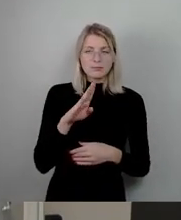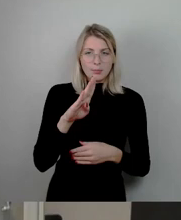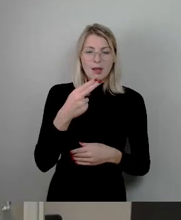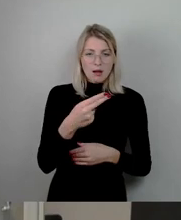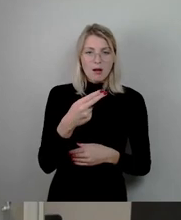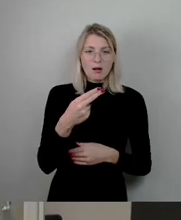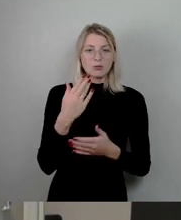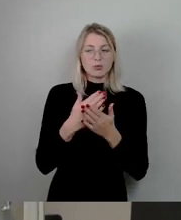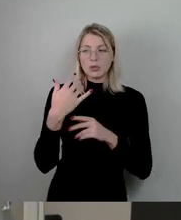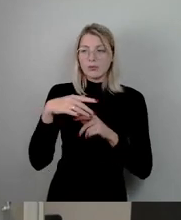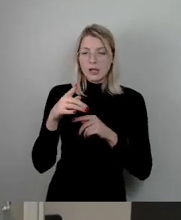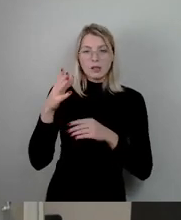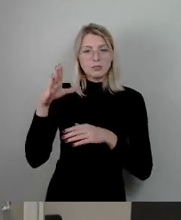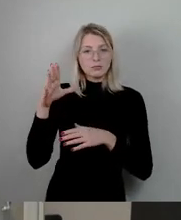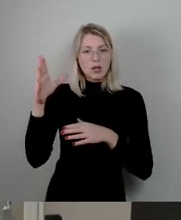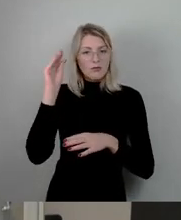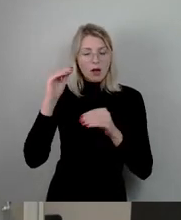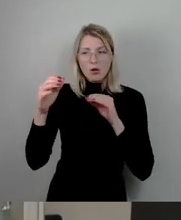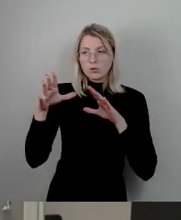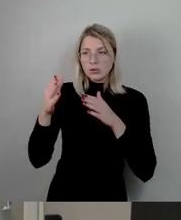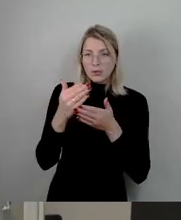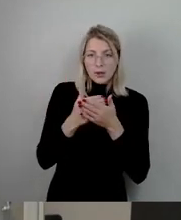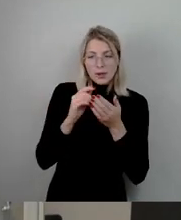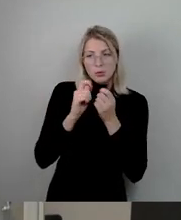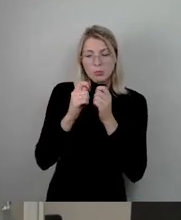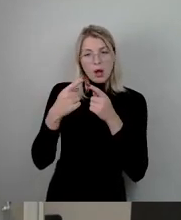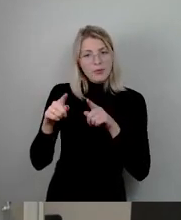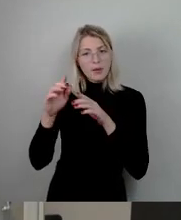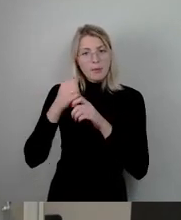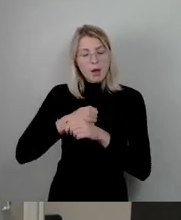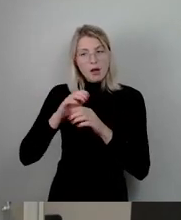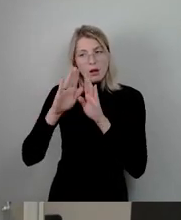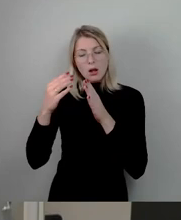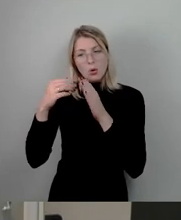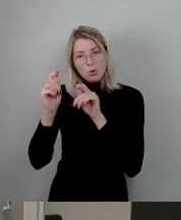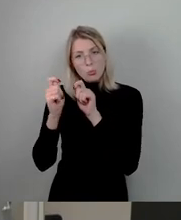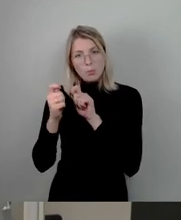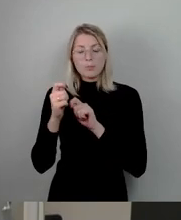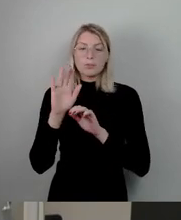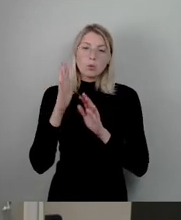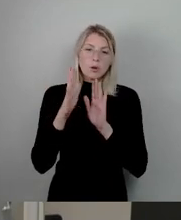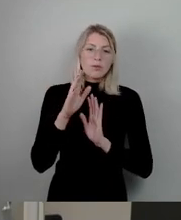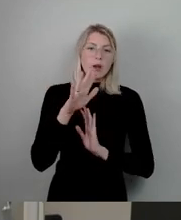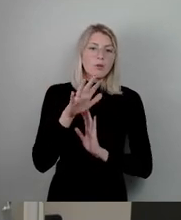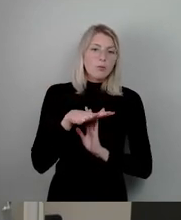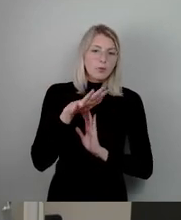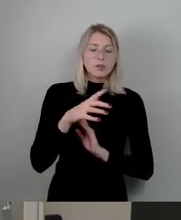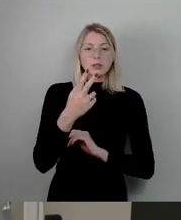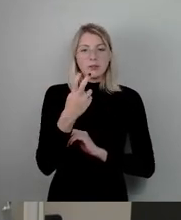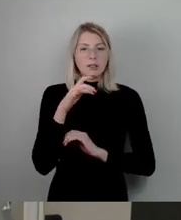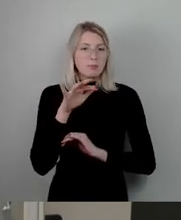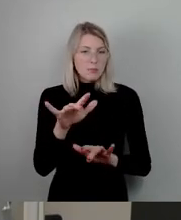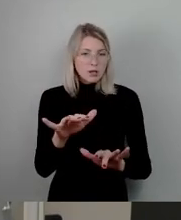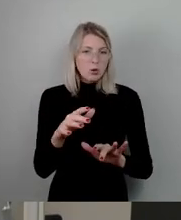gesammelt haben, wissen wir dann, dass das ungefähr zwischen 15 und 20 Millionen Euro kostet. Das wissen wir sozusagen dann durch die Sanierungen dann